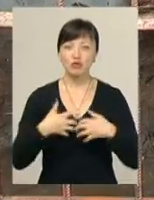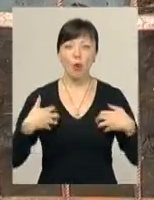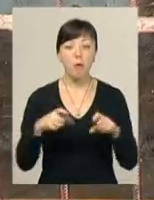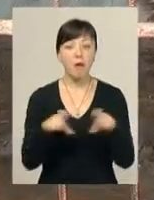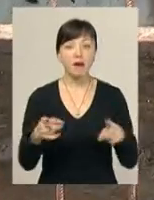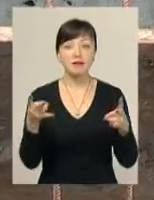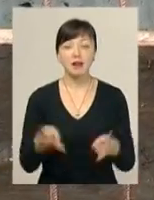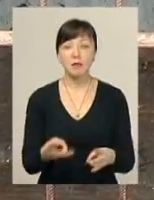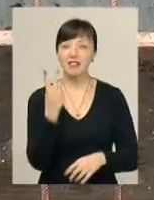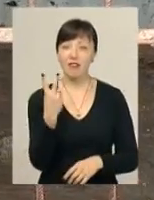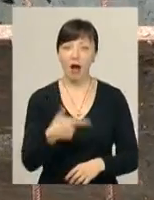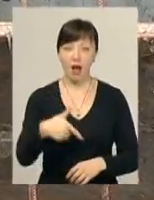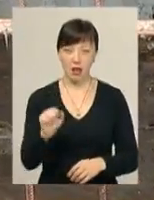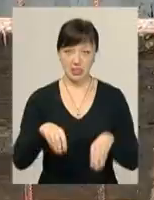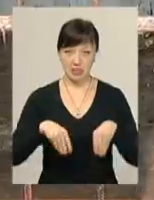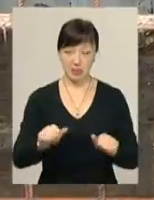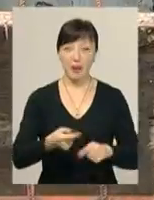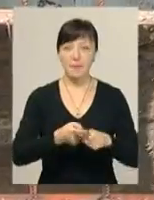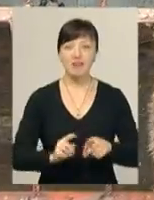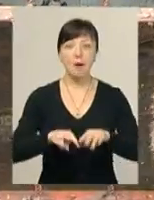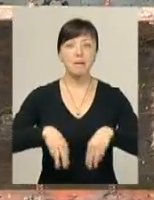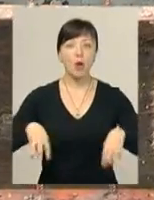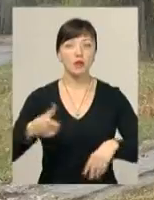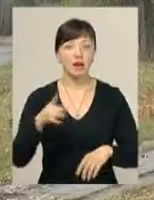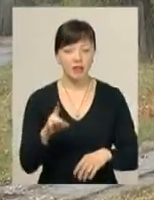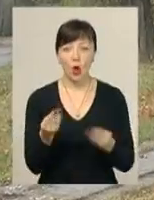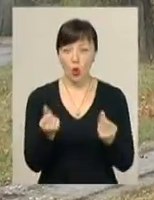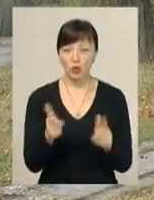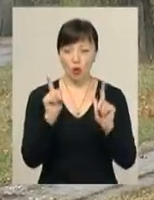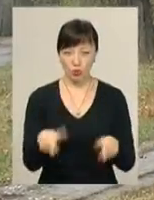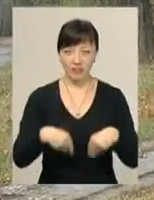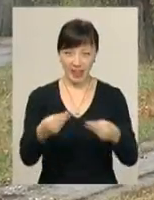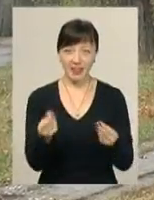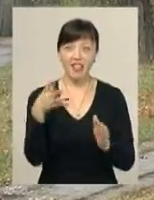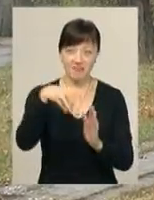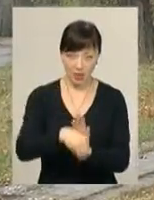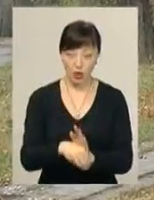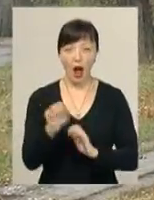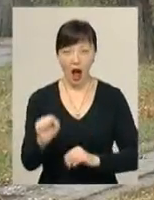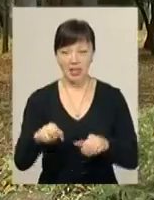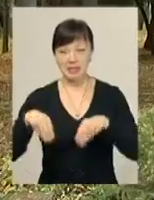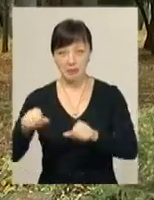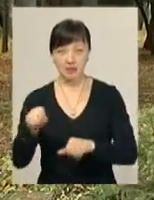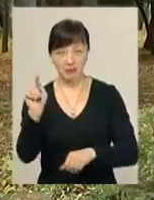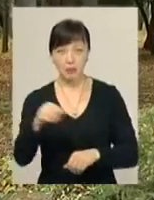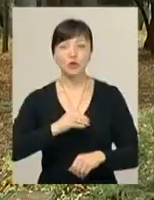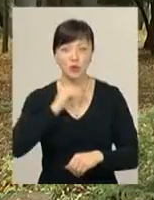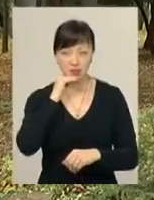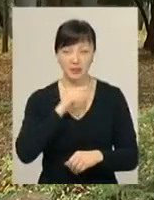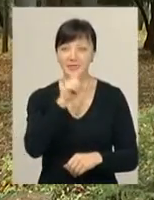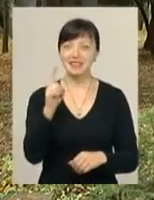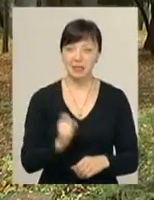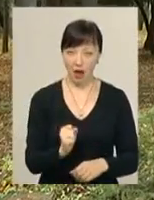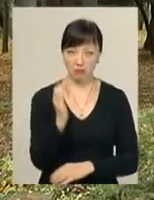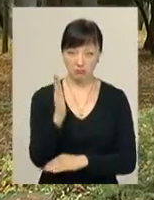треба для початку хоча б два гектари землі і півмільйона гривень. Гроші готові дати інвестори, а землі у дендропарку достатньо. За те, щоб